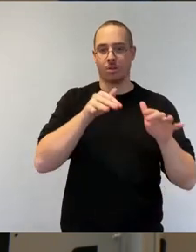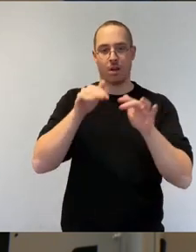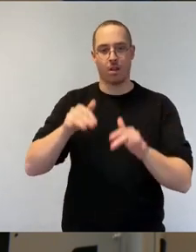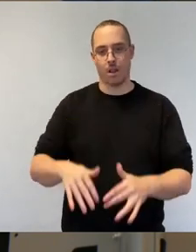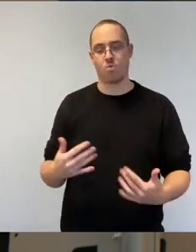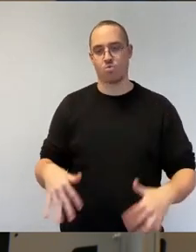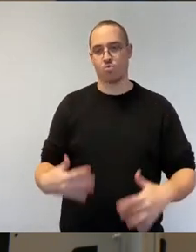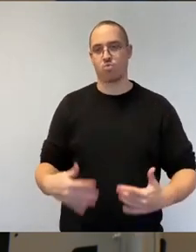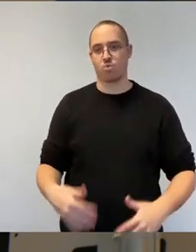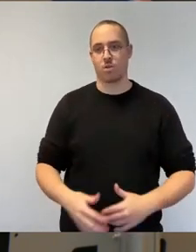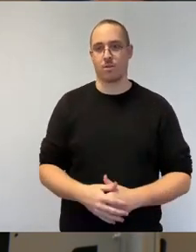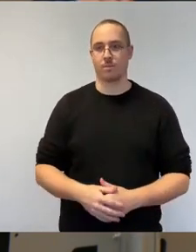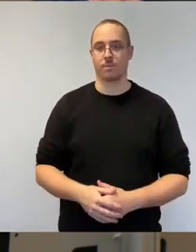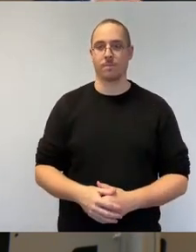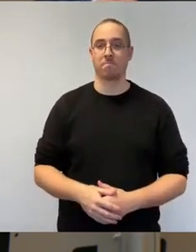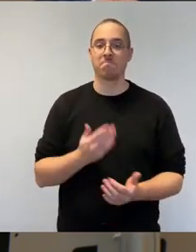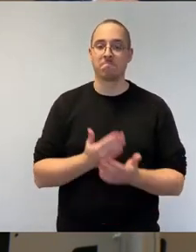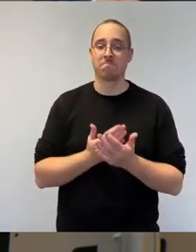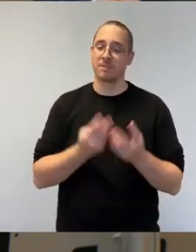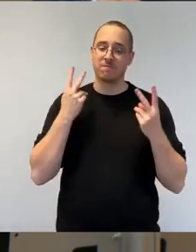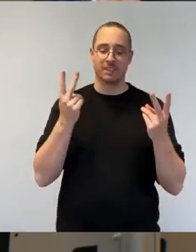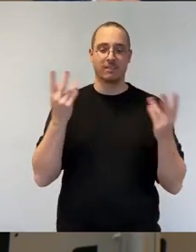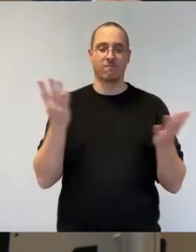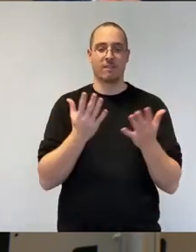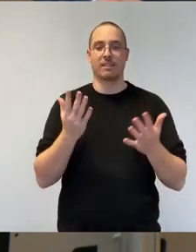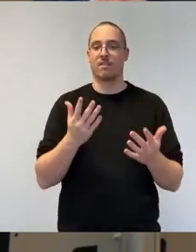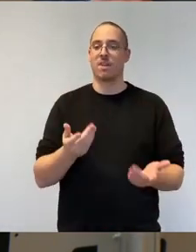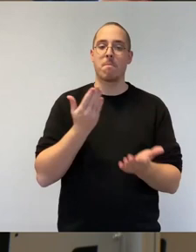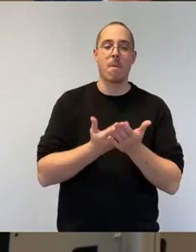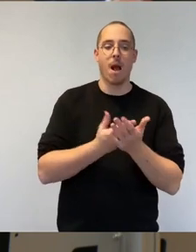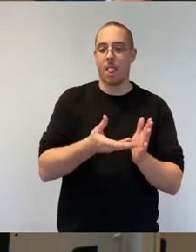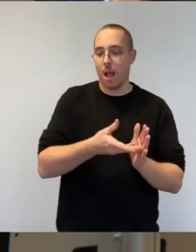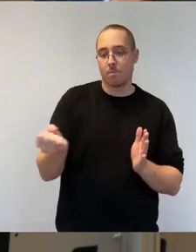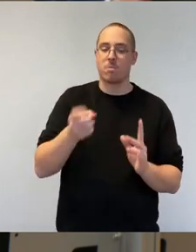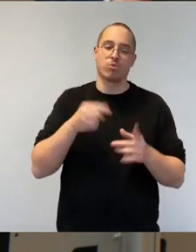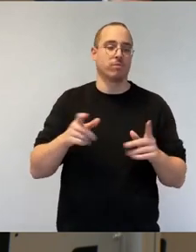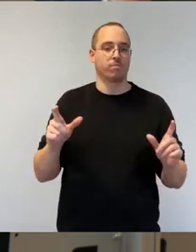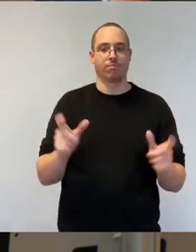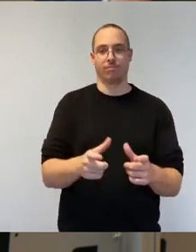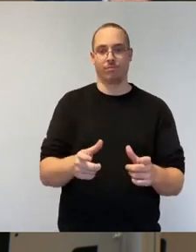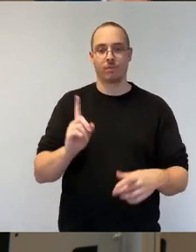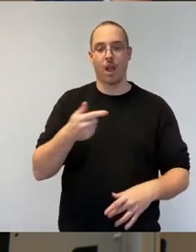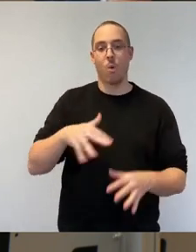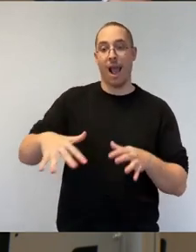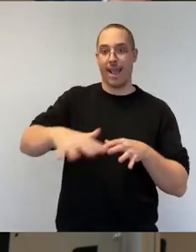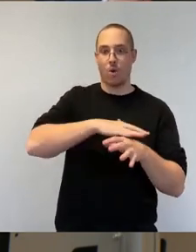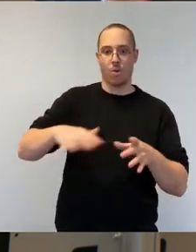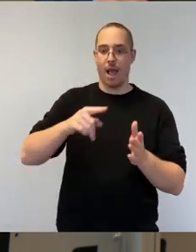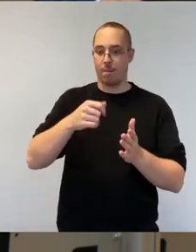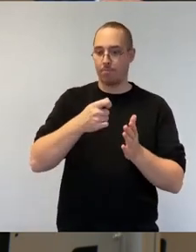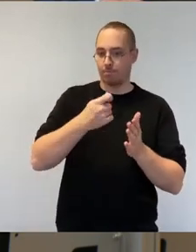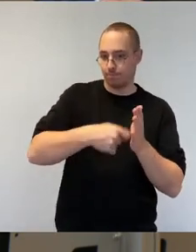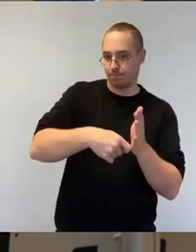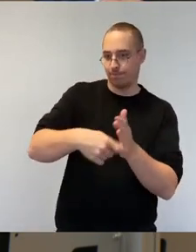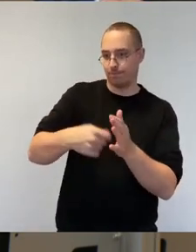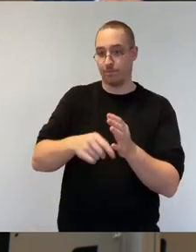auch mit Beschränkungen von Bargeldhöherung und Beschränkung der Regionalität. Gleichzeitig bleiben nämlich dadurch die Finanzmittel, die durch